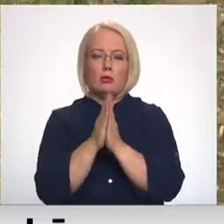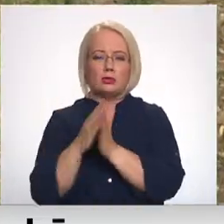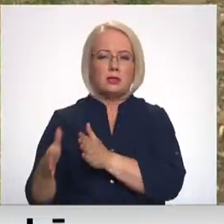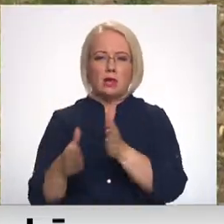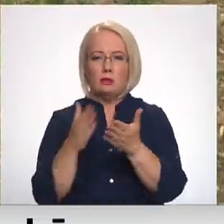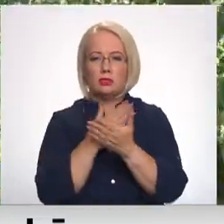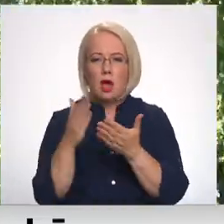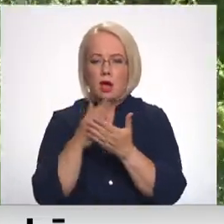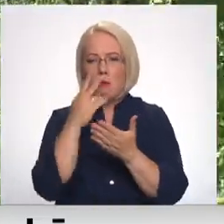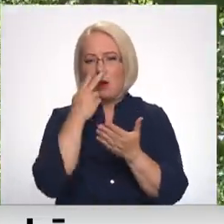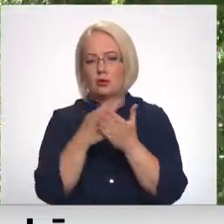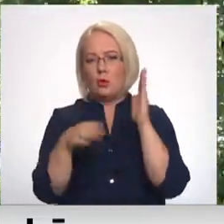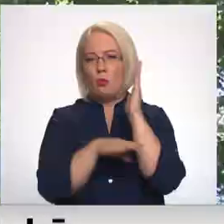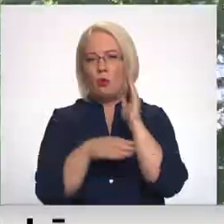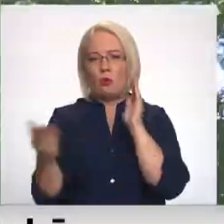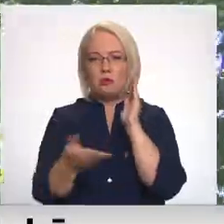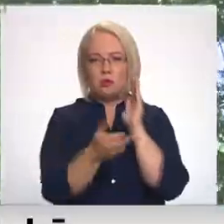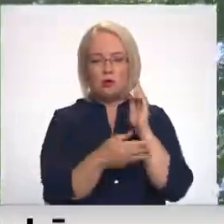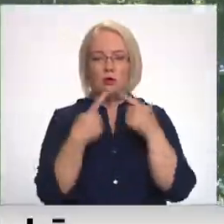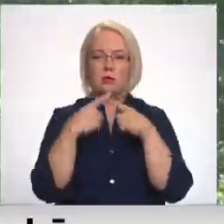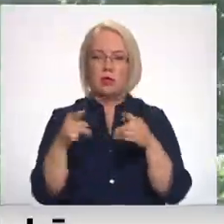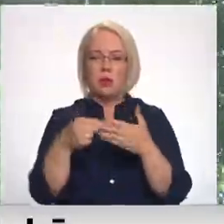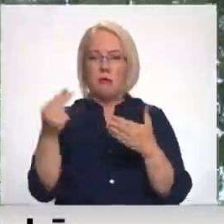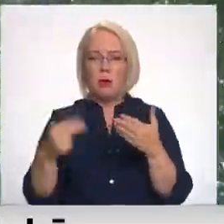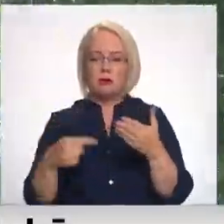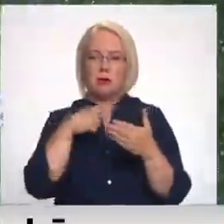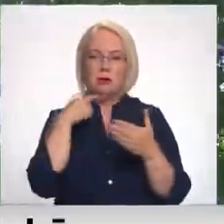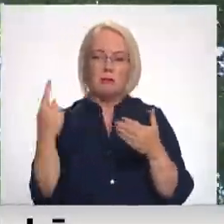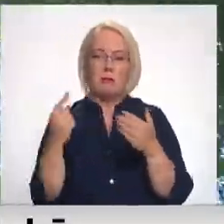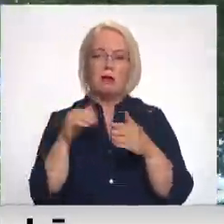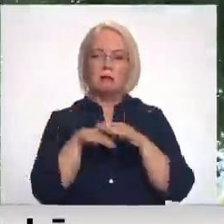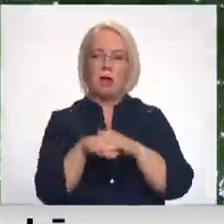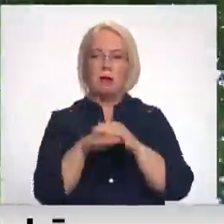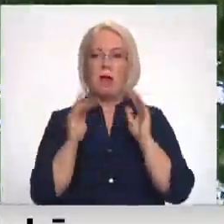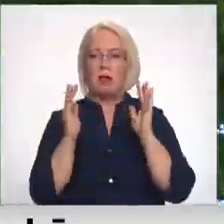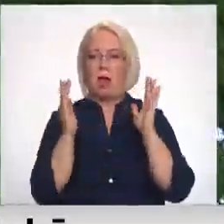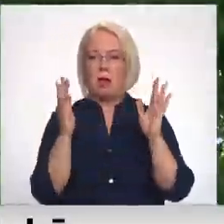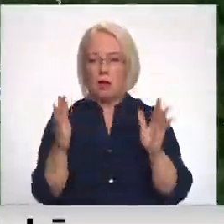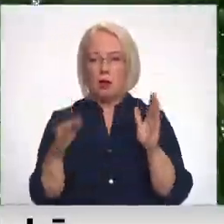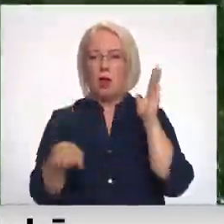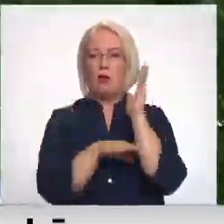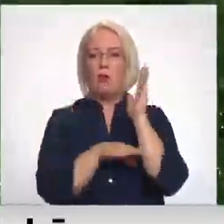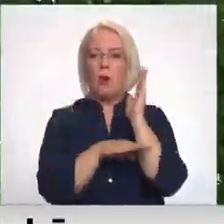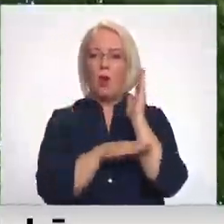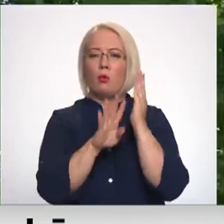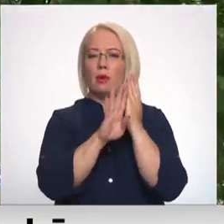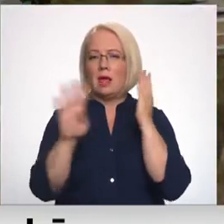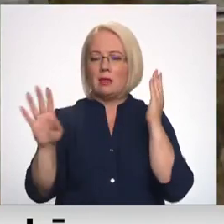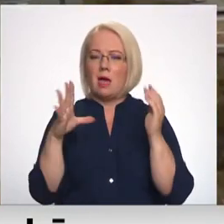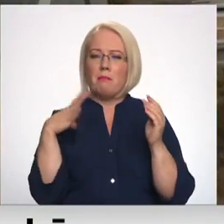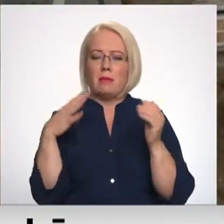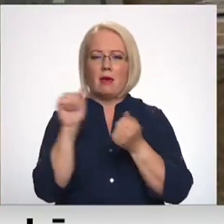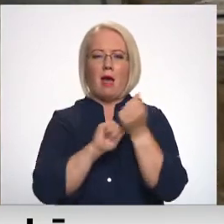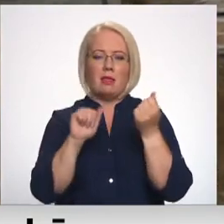paredzot koku izciršanu, citi ar parakstiem vēlējās saglabātālaju. Dabas aizsardzības pārvalde atzīst, ka koku rindai bija ainaviska vērtība,